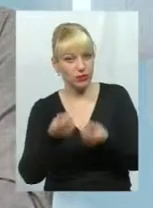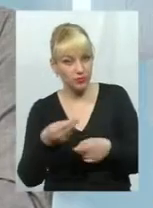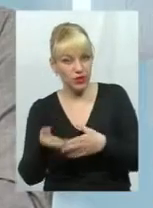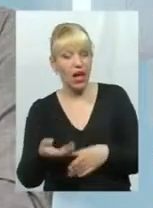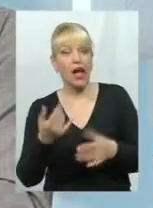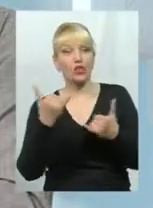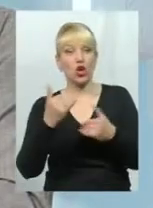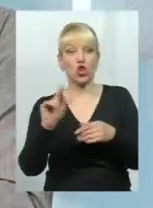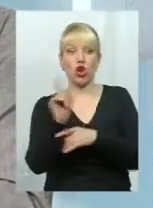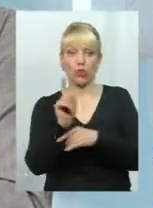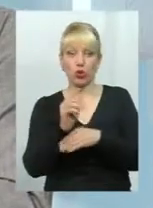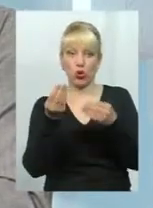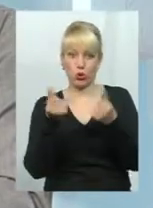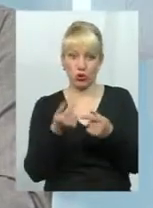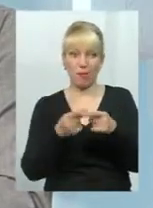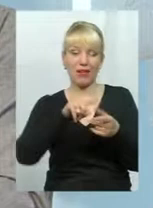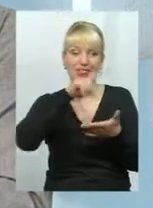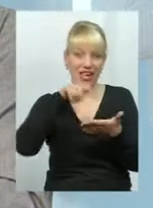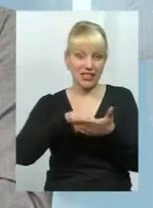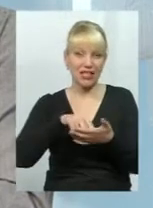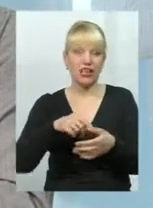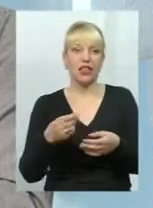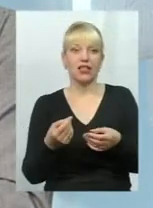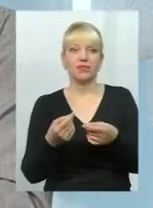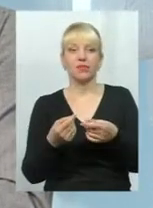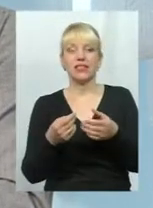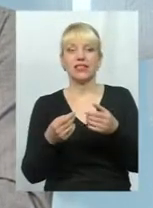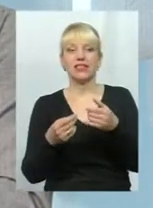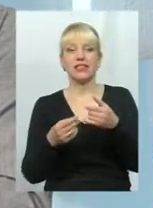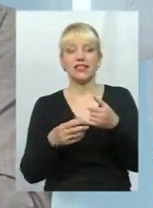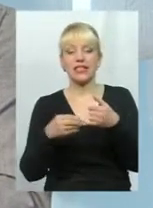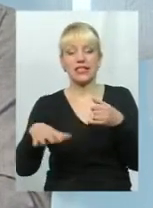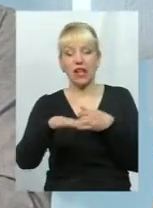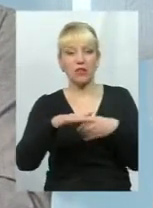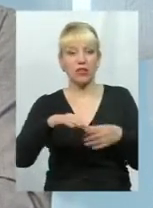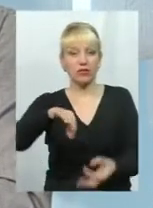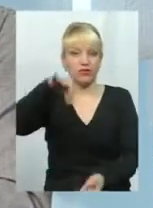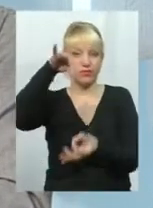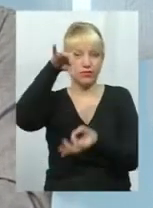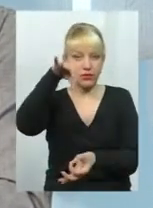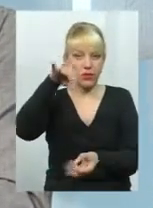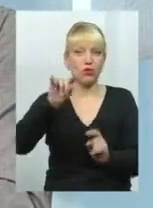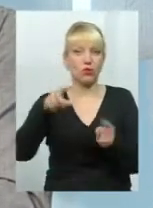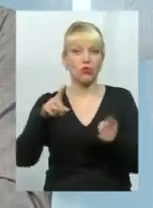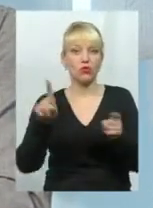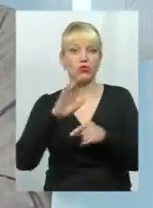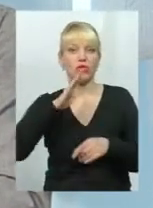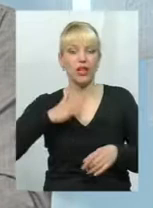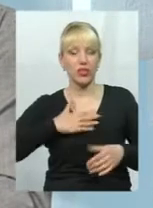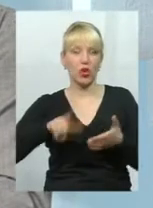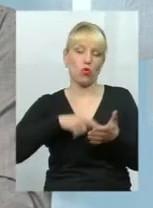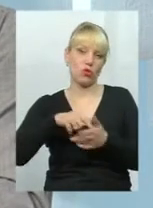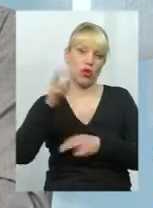питання з нормативно-грошовою оцінкою землі зависло в повітрі через те, що наші комунальні